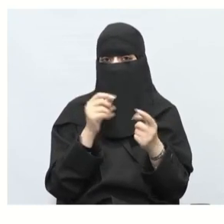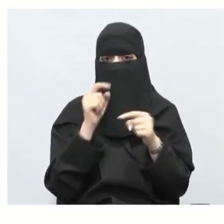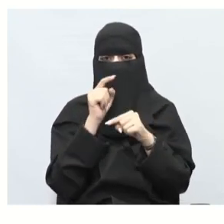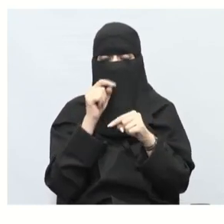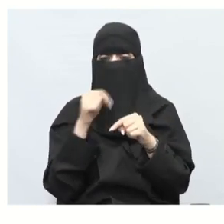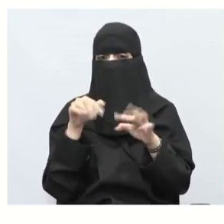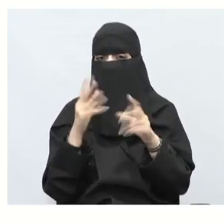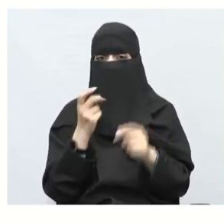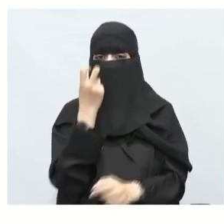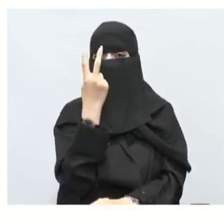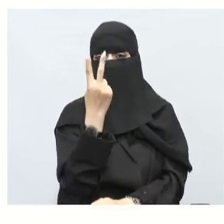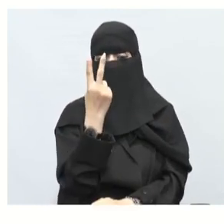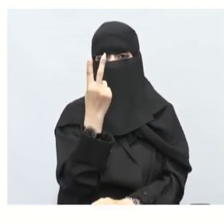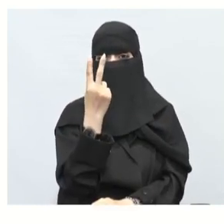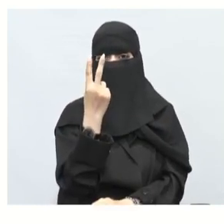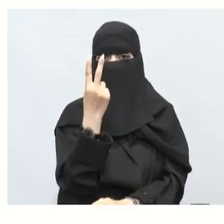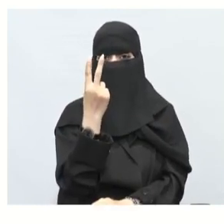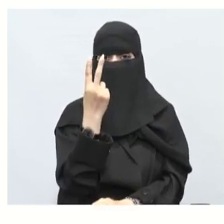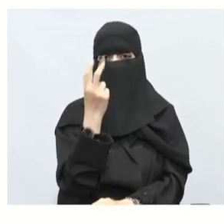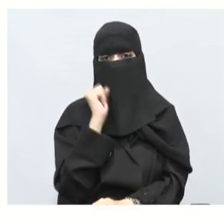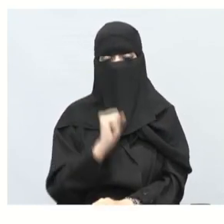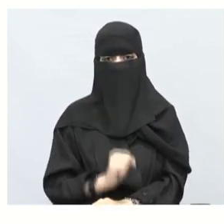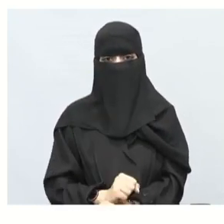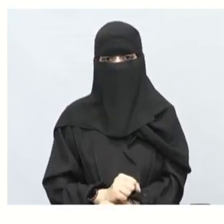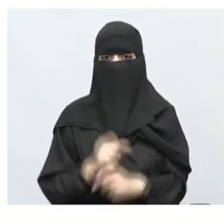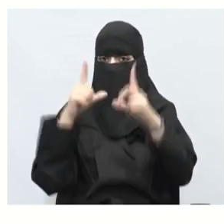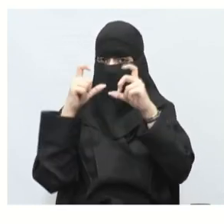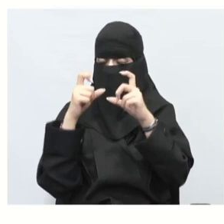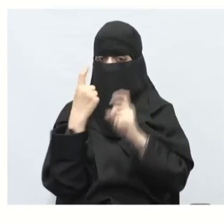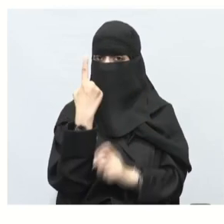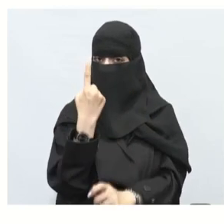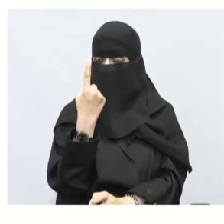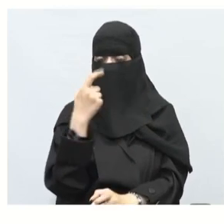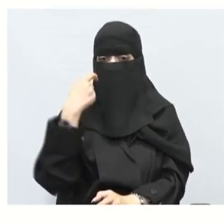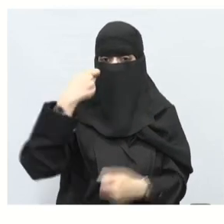الثمن إلى ريالين الثمن قسطي إلى ريالين يعني كم النصف